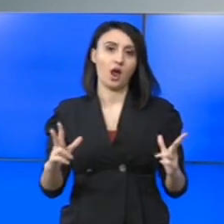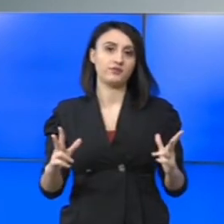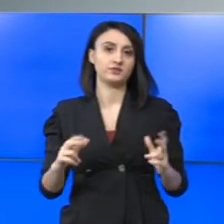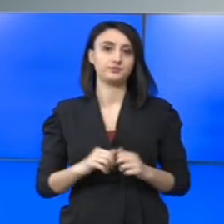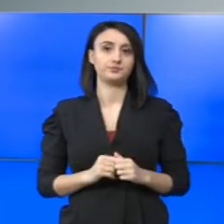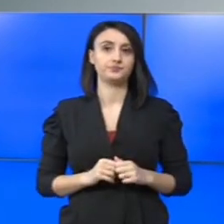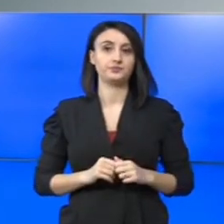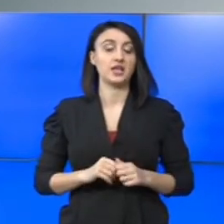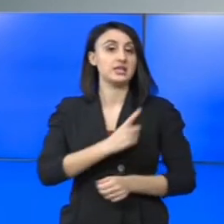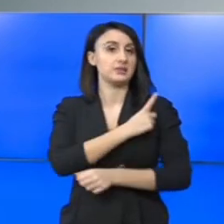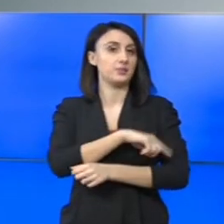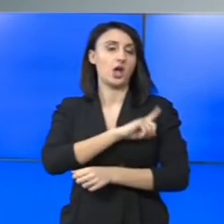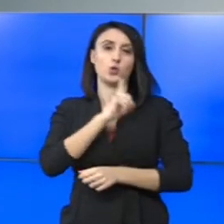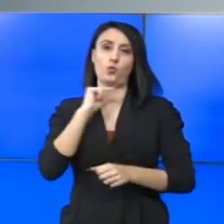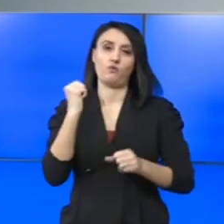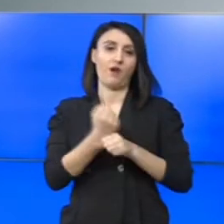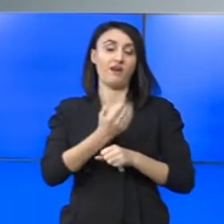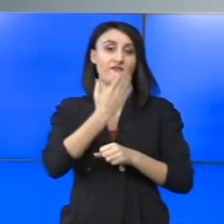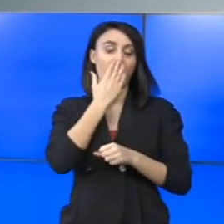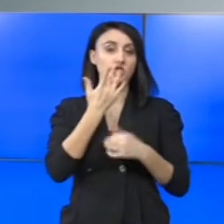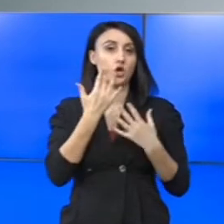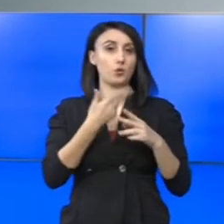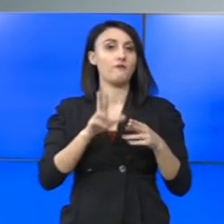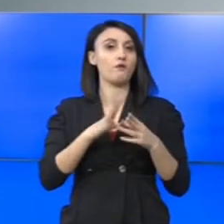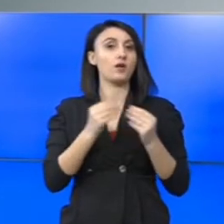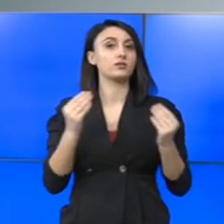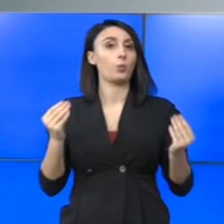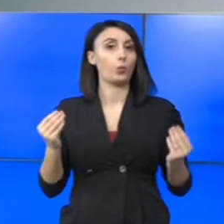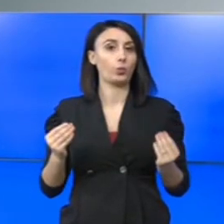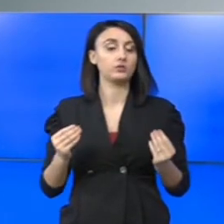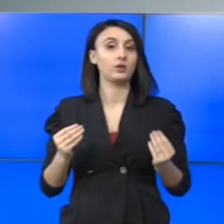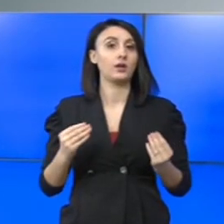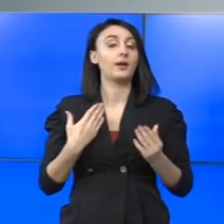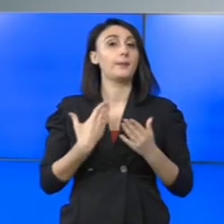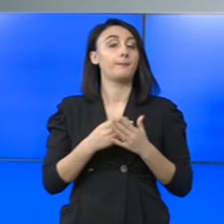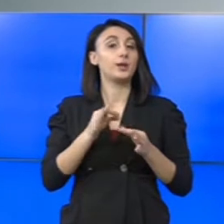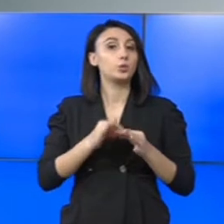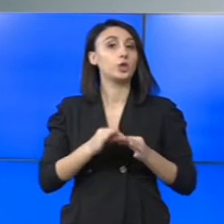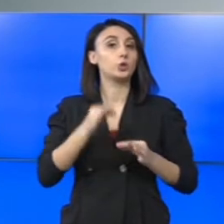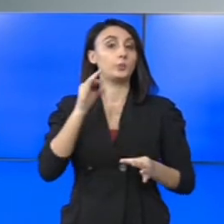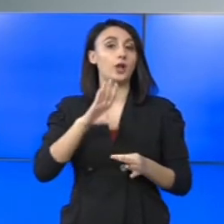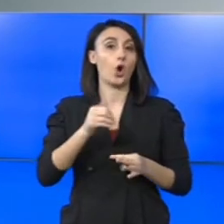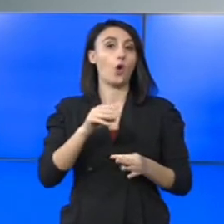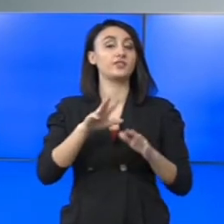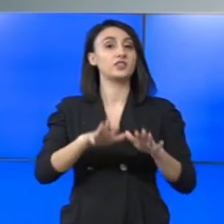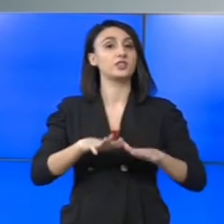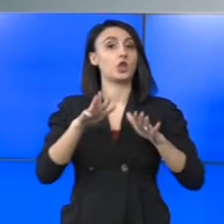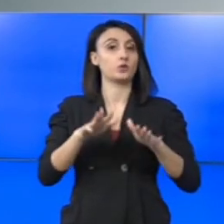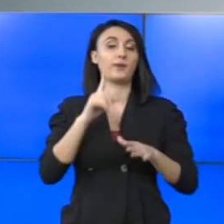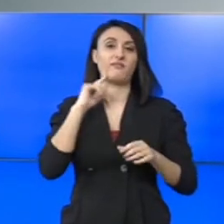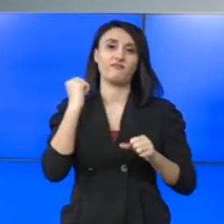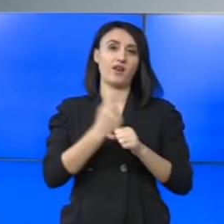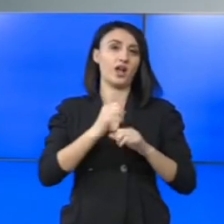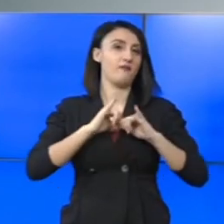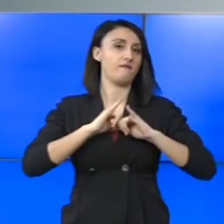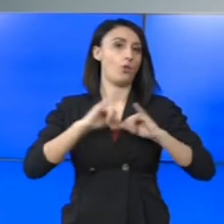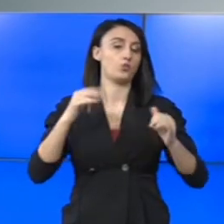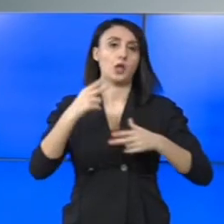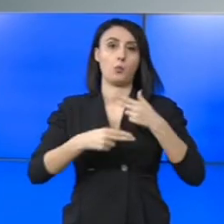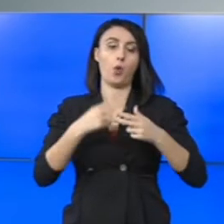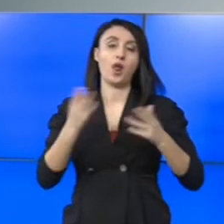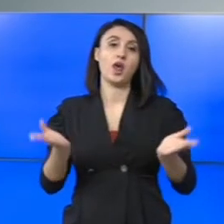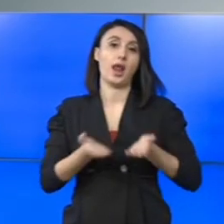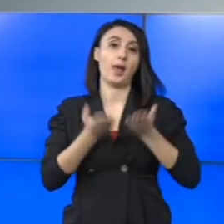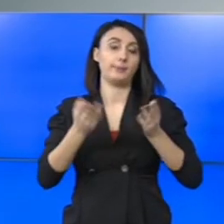Spitalele nu vor face față unui număr de cazuri foarte mare în condițiile în care tulpiniile COVID-19 facă evoluția bolii să fie mai